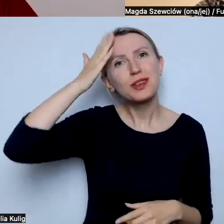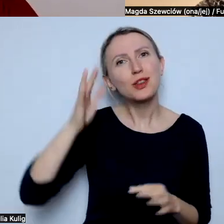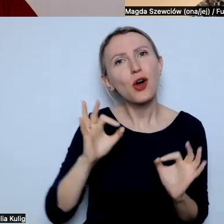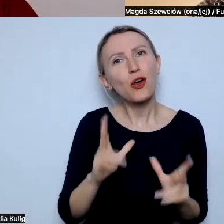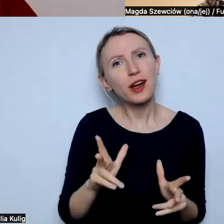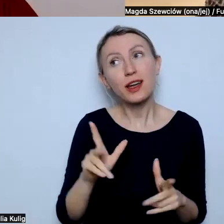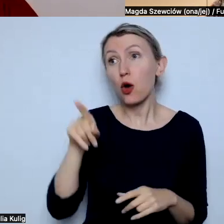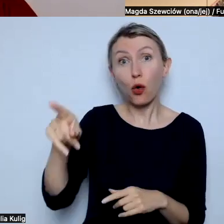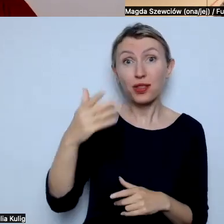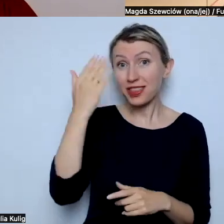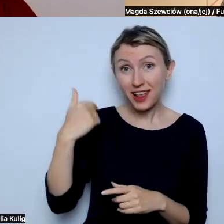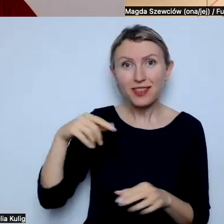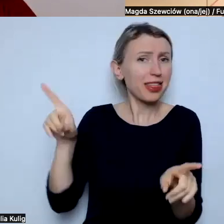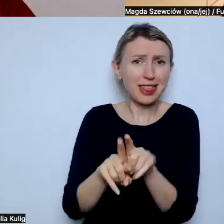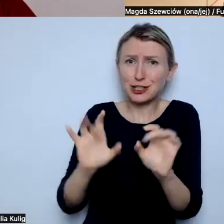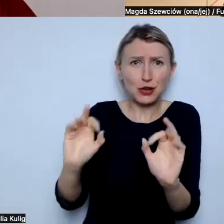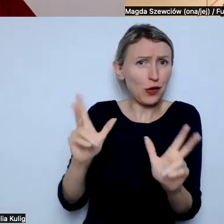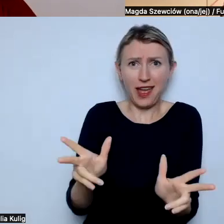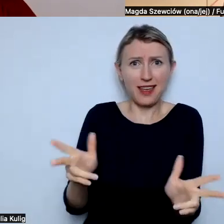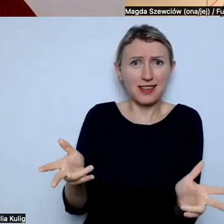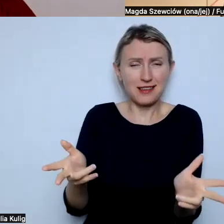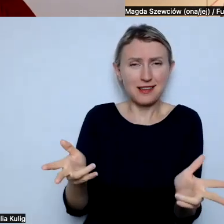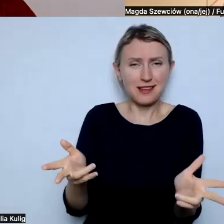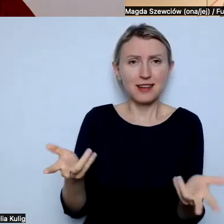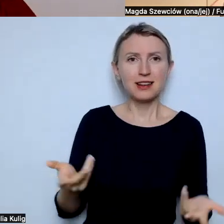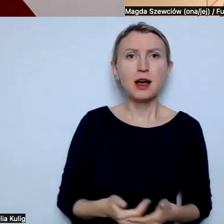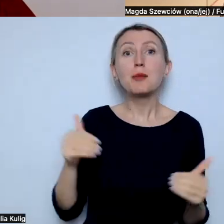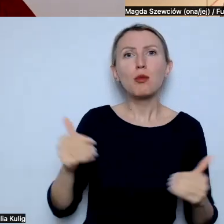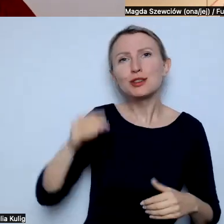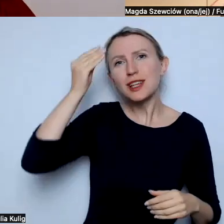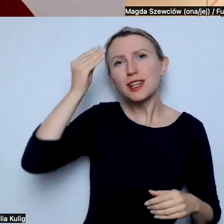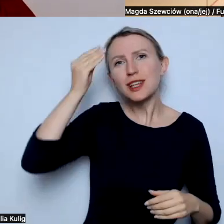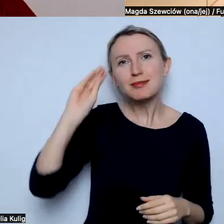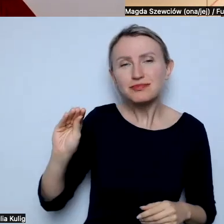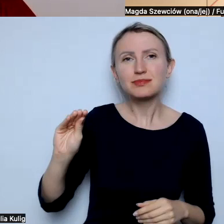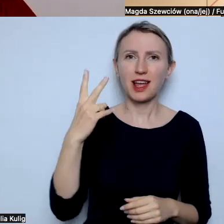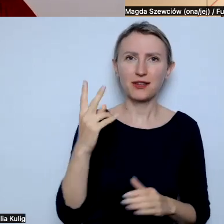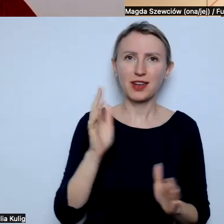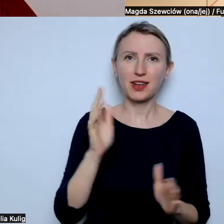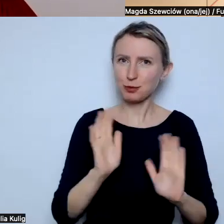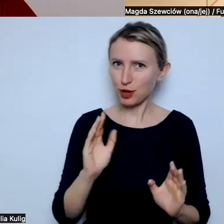gdy ktoś inny czegoś nie wie. Bo można zwracać komuś na coś uwagę na dwa sposoby.